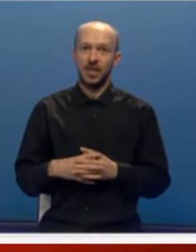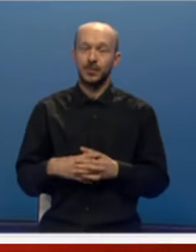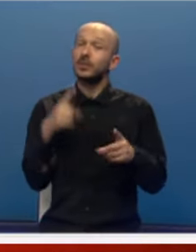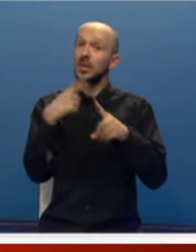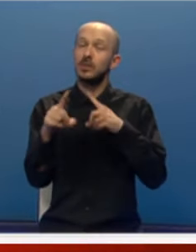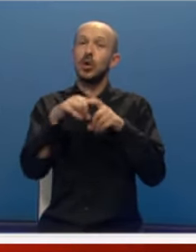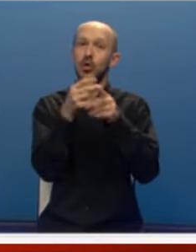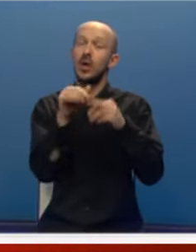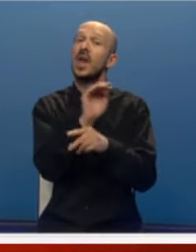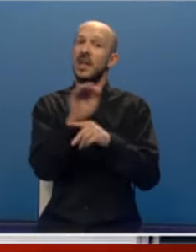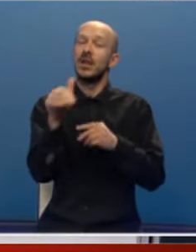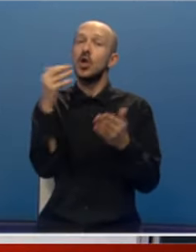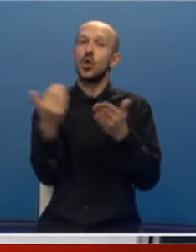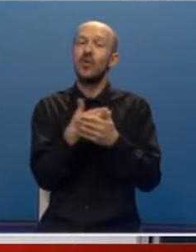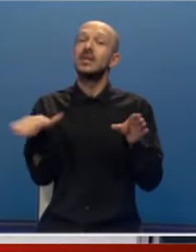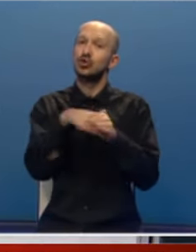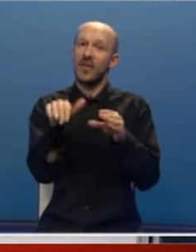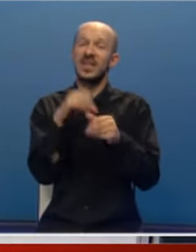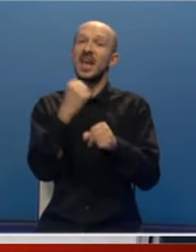Zbog toga su najavljena i nova zapošljavanja radnika.